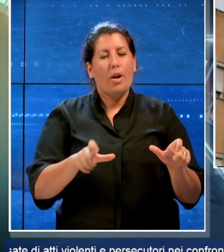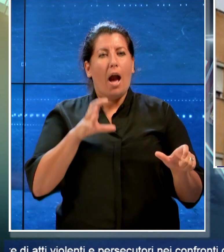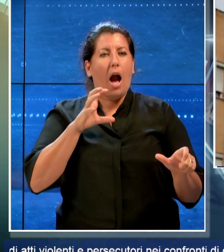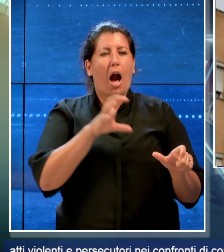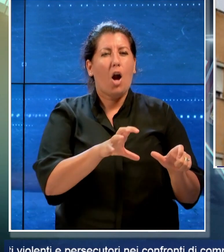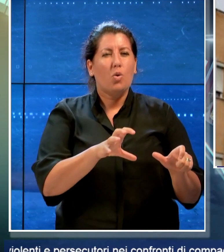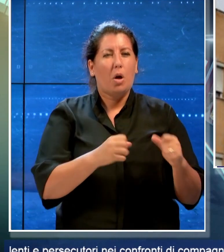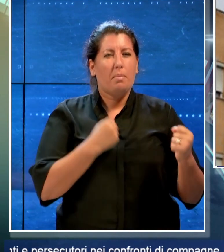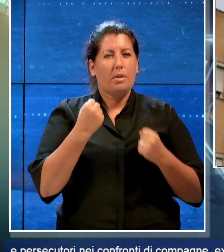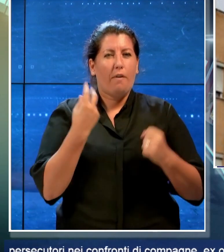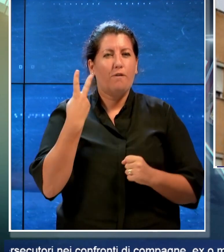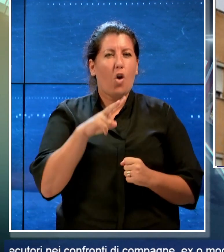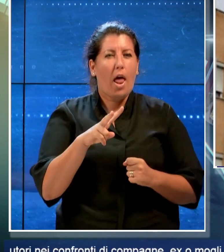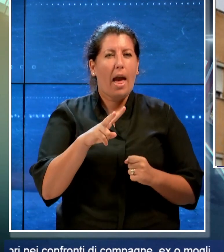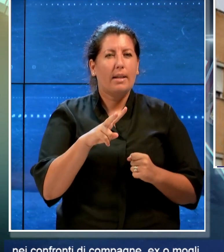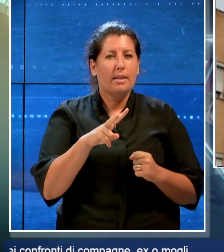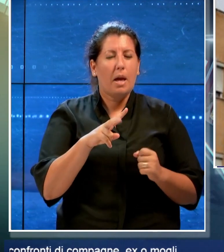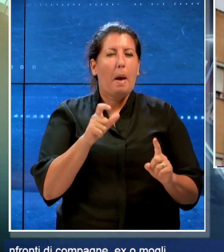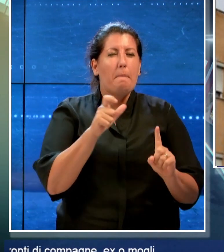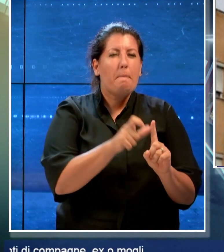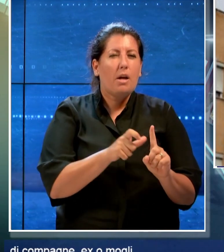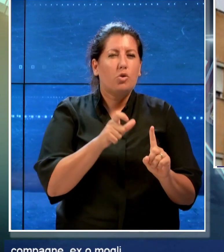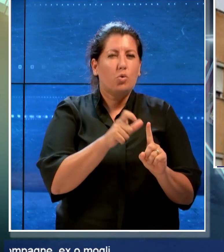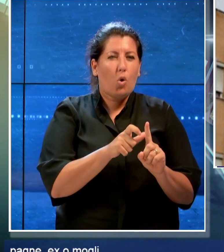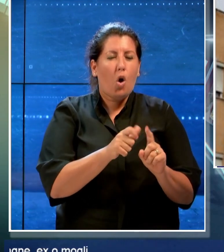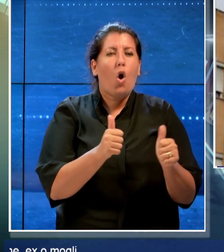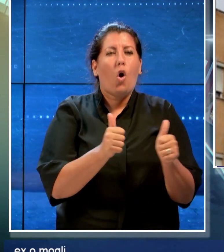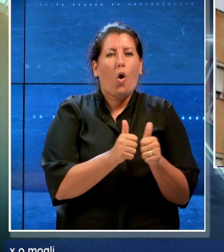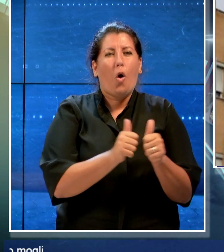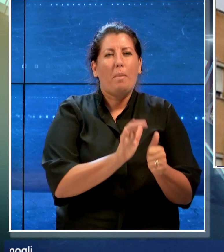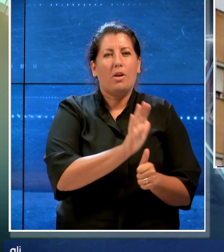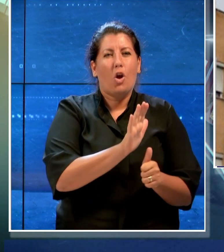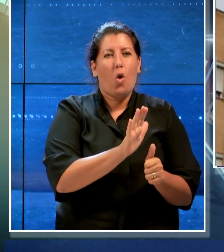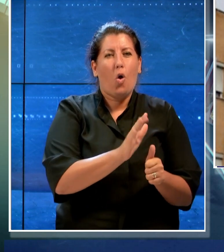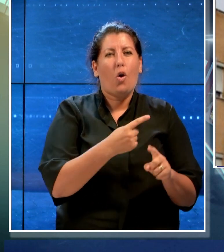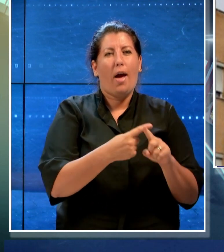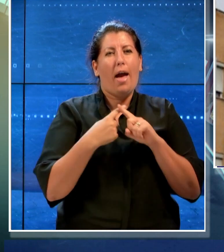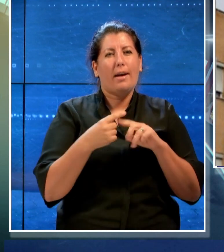atti violenti e persecutori nei confronti di compagne, ex o moglie.